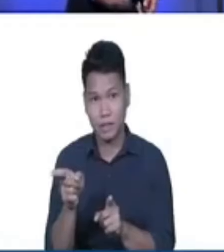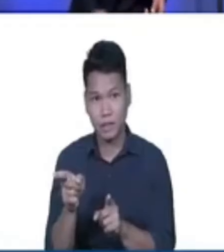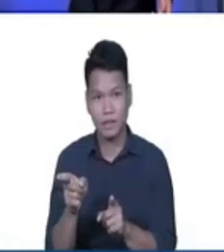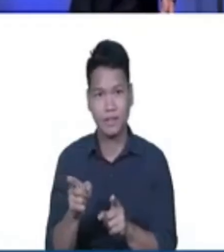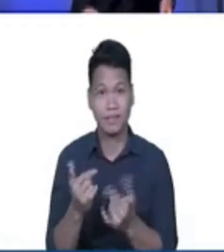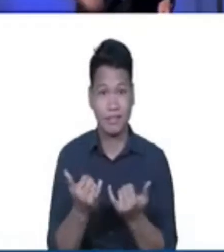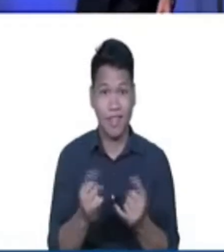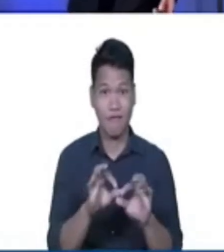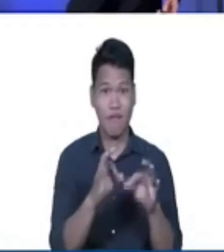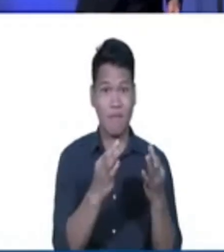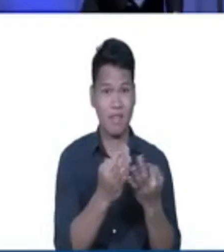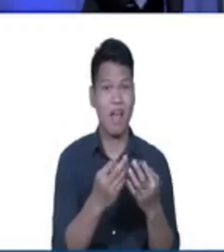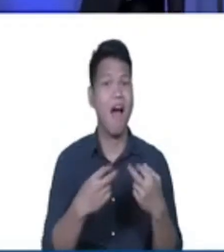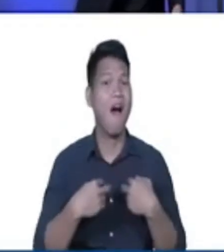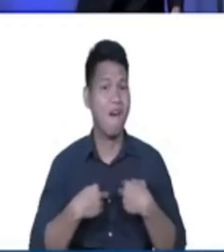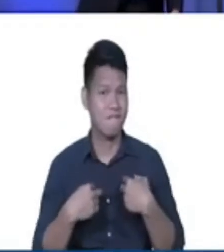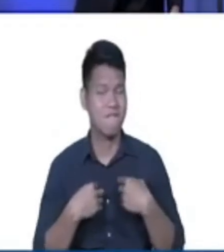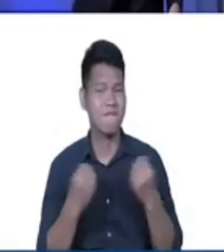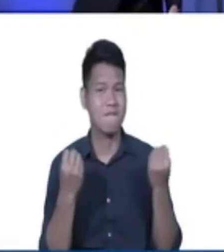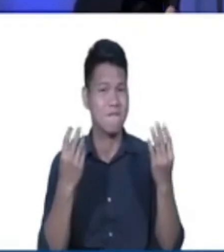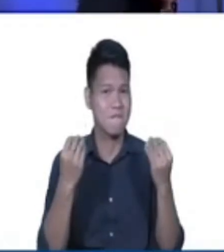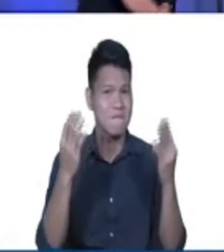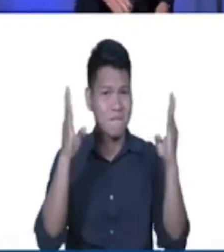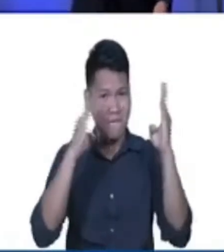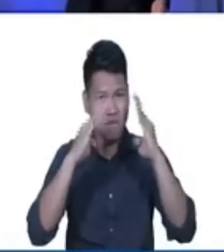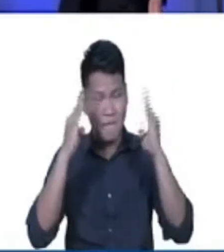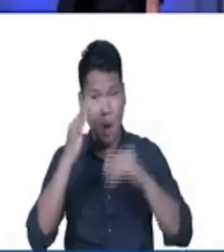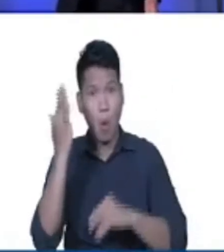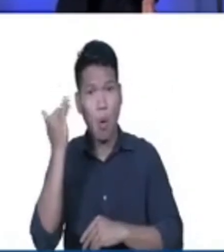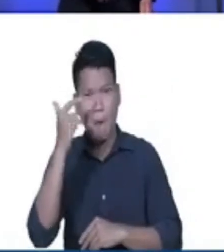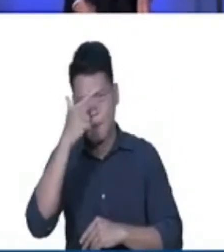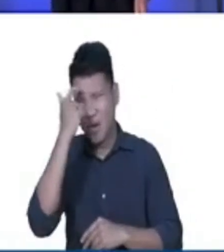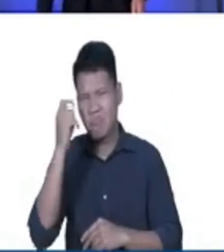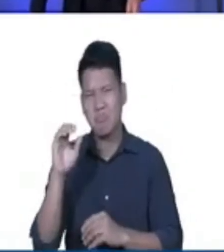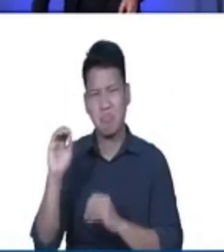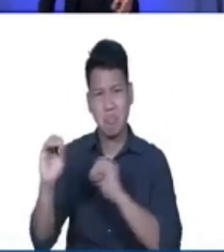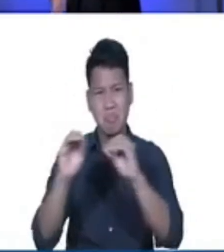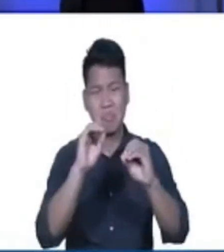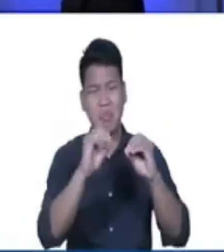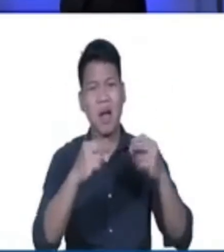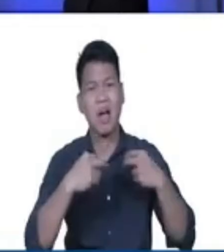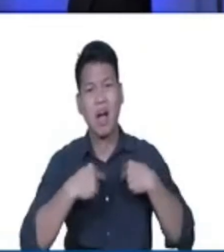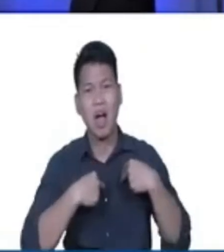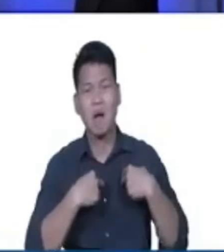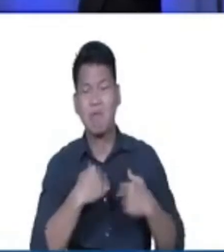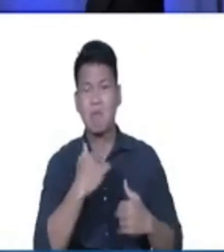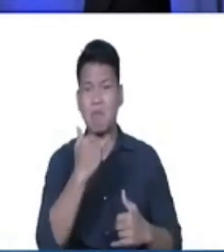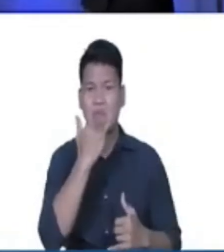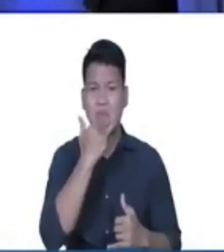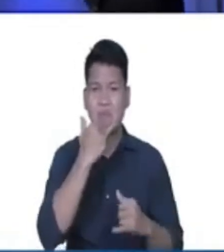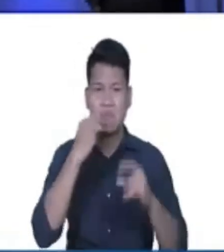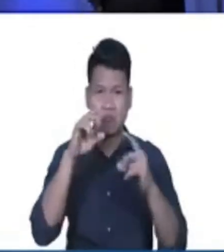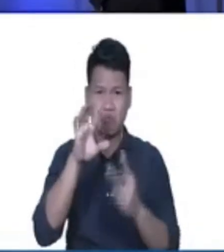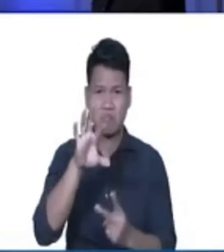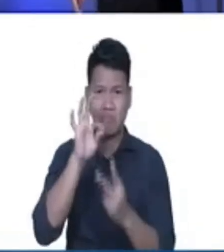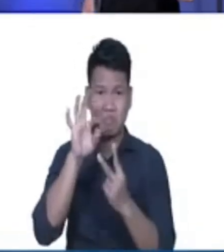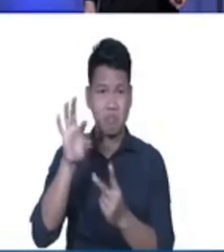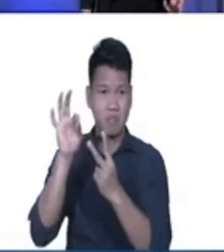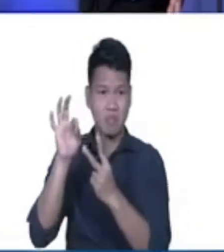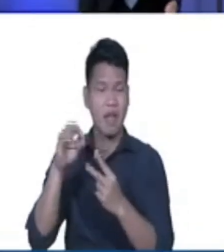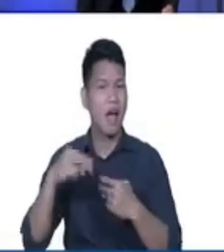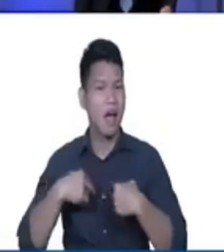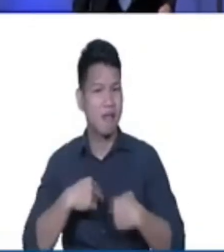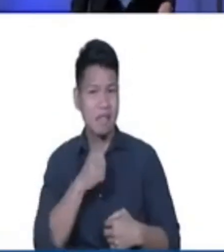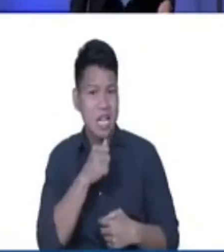nagkakaroon ng problema. It is just because of a poor choice. It is just because of a wrong choice. There is an uncontrolled